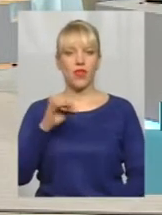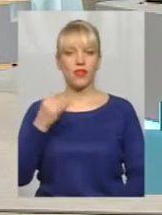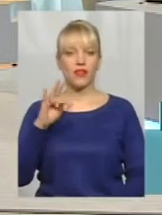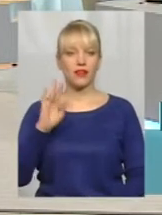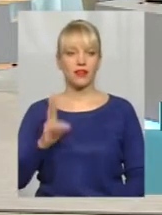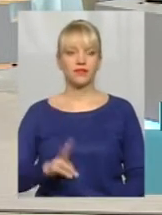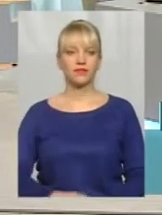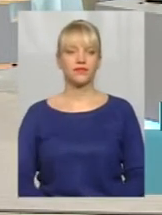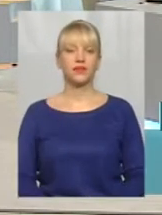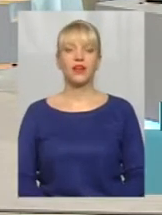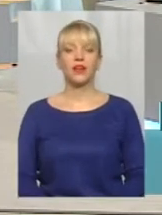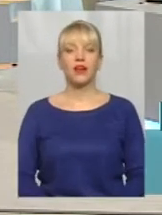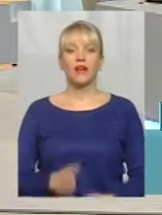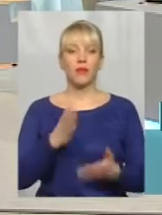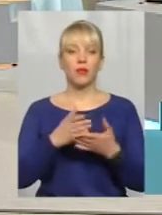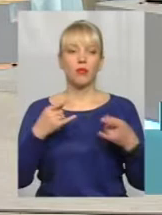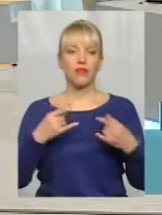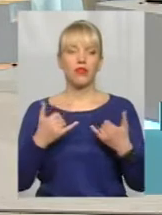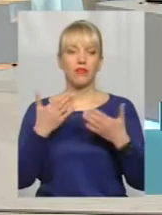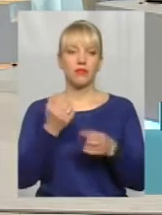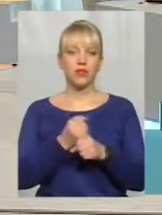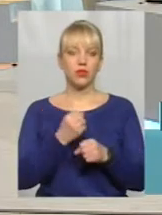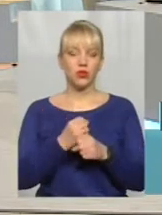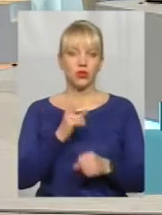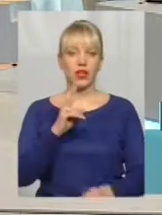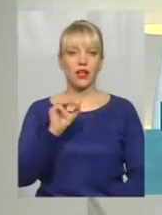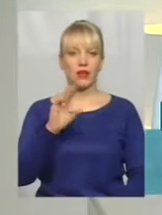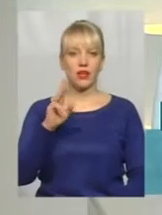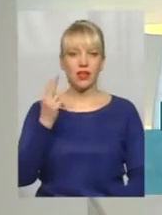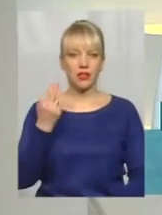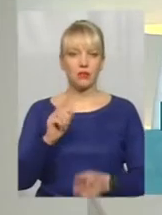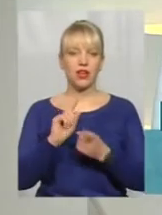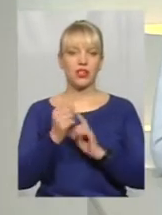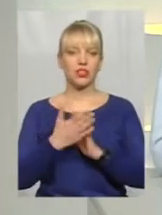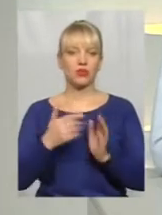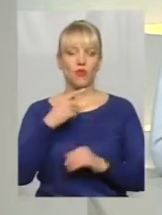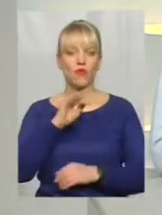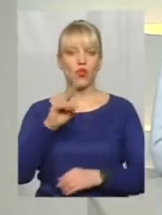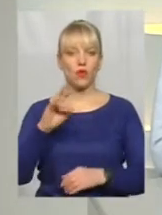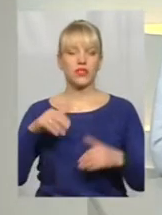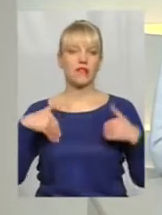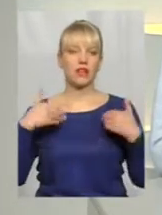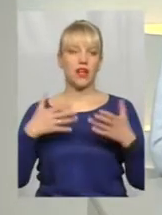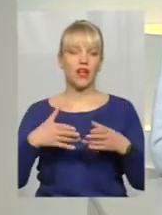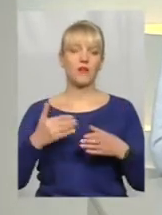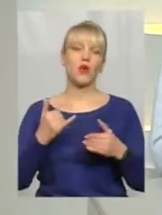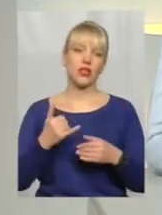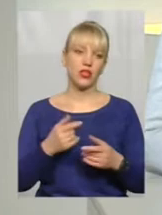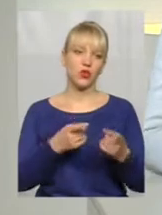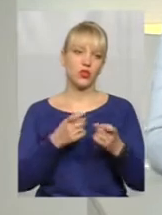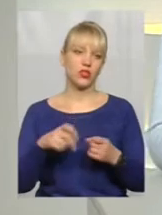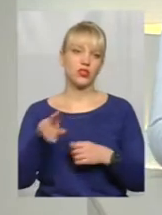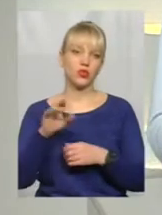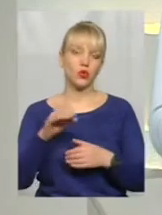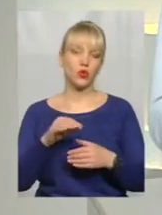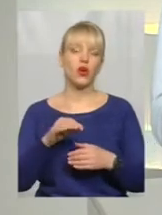вечір. Добрий вечір. У прямому ефірі для вас працюють Олена Кеміняш, сурдопереклад від Оксани Фіновської. Усіх вітаємо і долучайтесь до розмови.